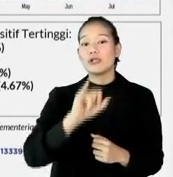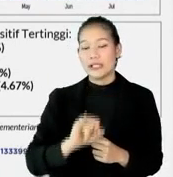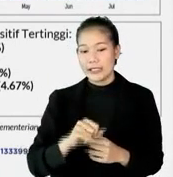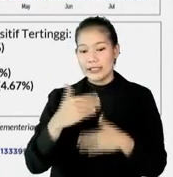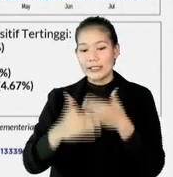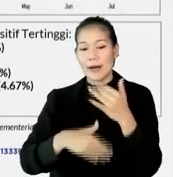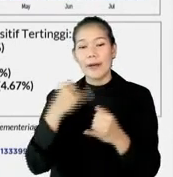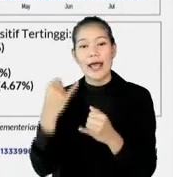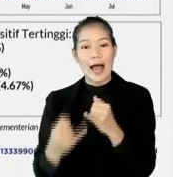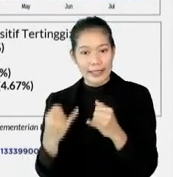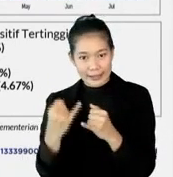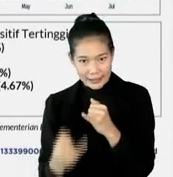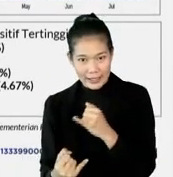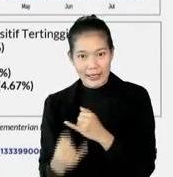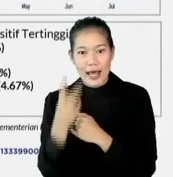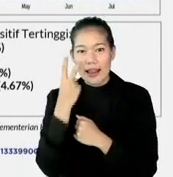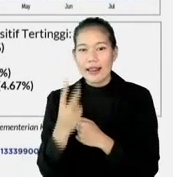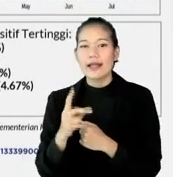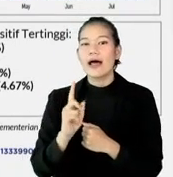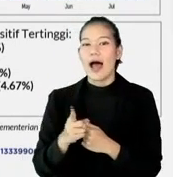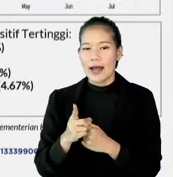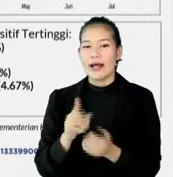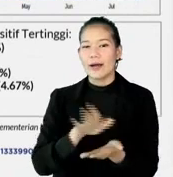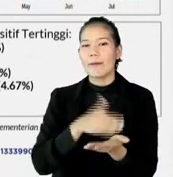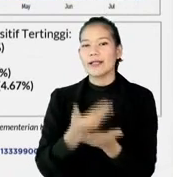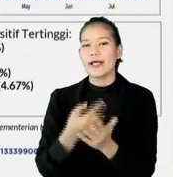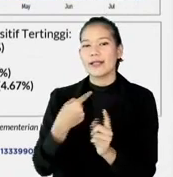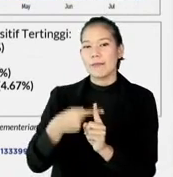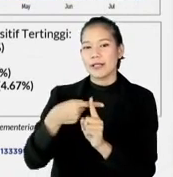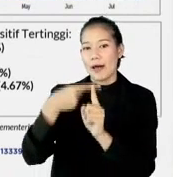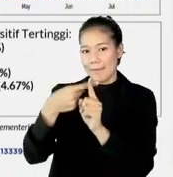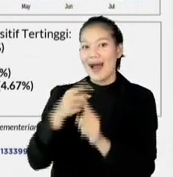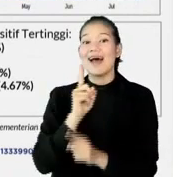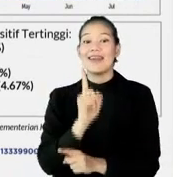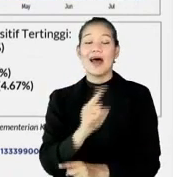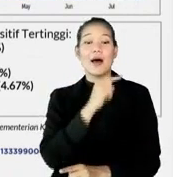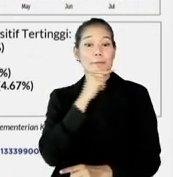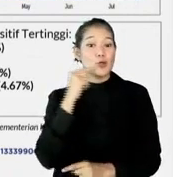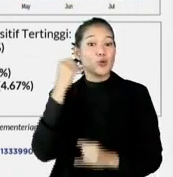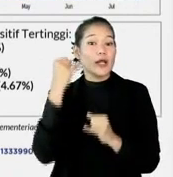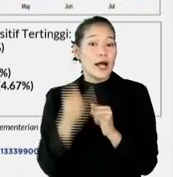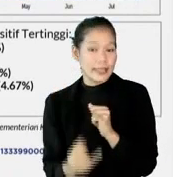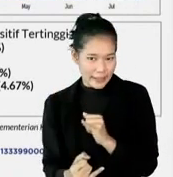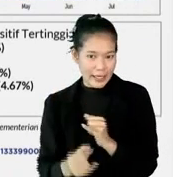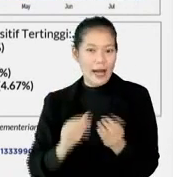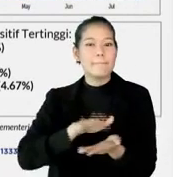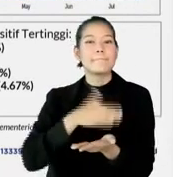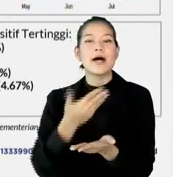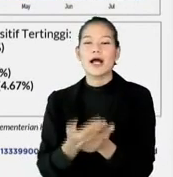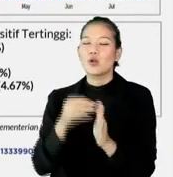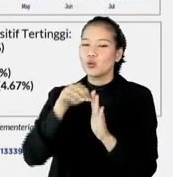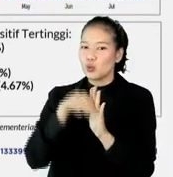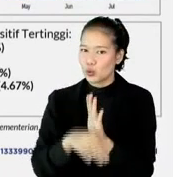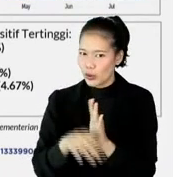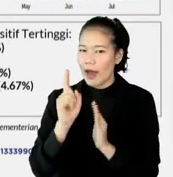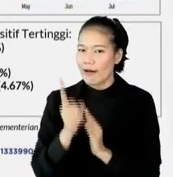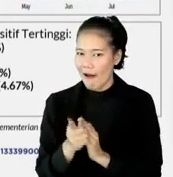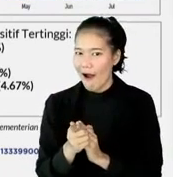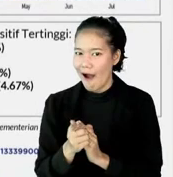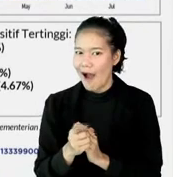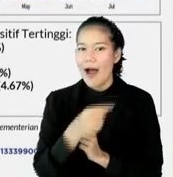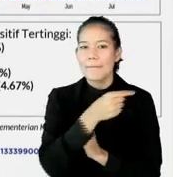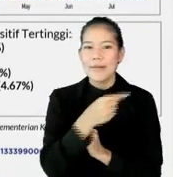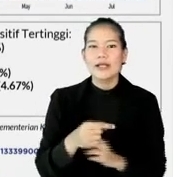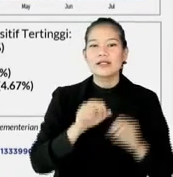dengan akhir Juli masih terlihat adanya peningkatan kematian. Pada pekan terakhir ini terjadi penurunan angka kematian mingguan